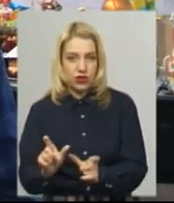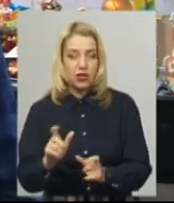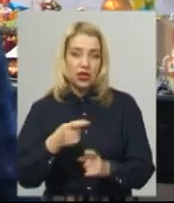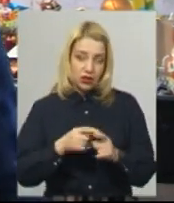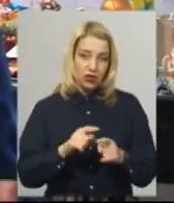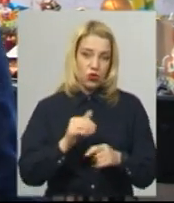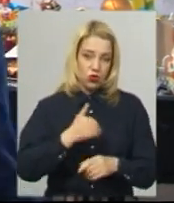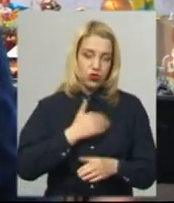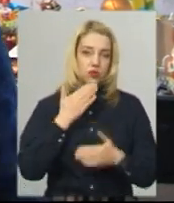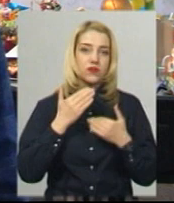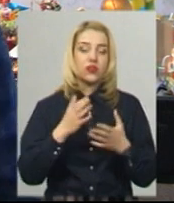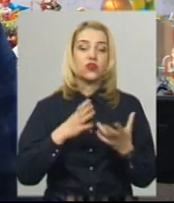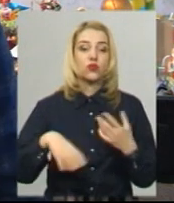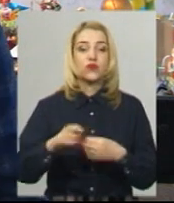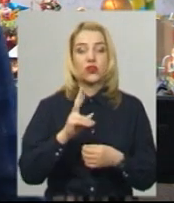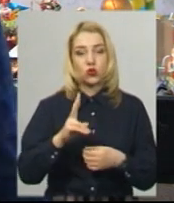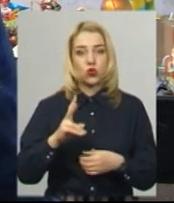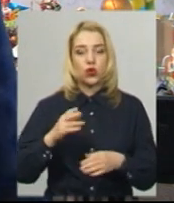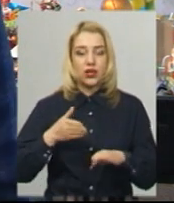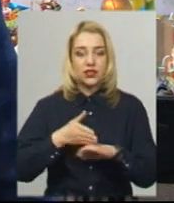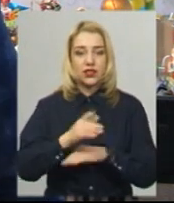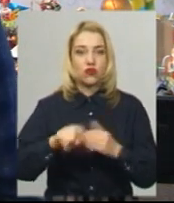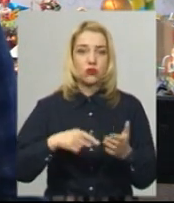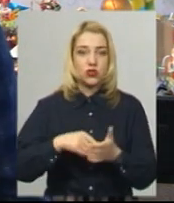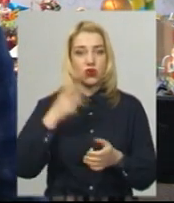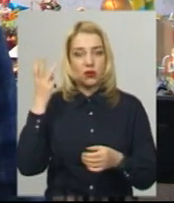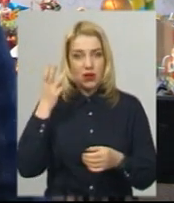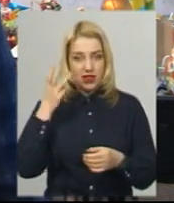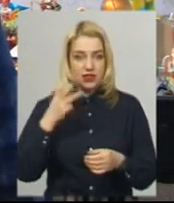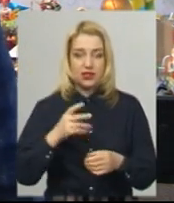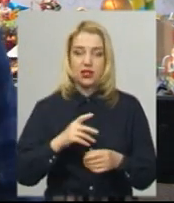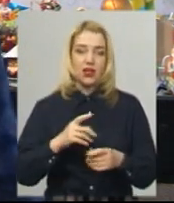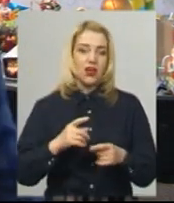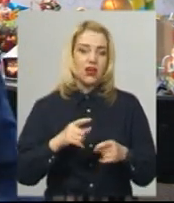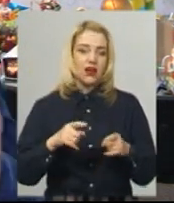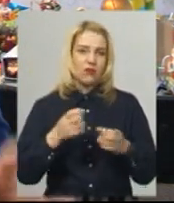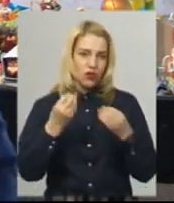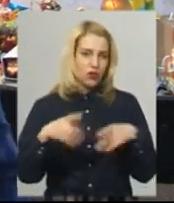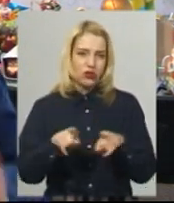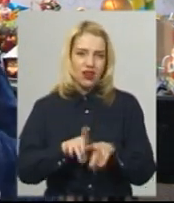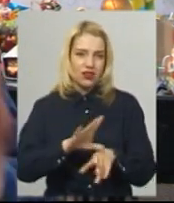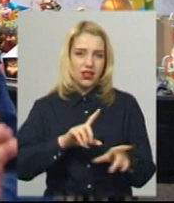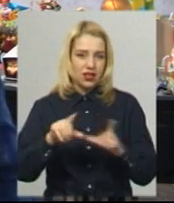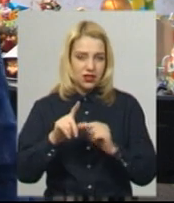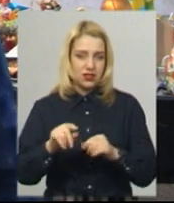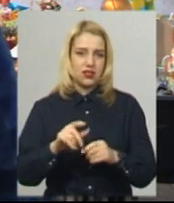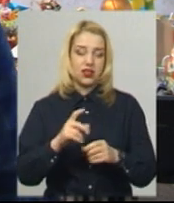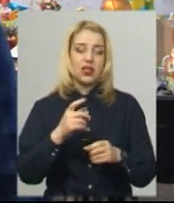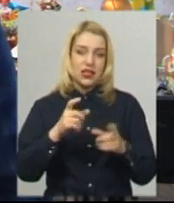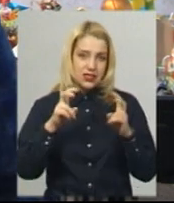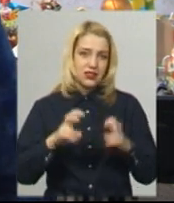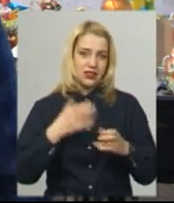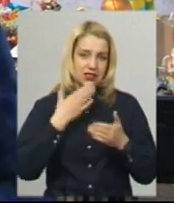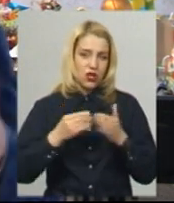ще раз звернутися до всіх тих, хто їздив в Хмельницький так, аби їздити, ні в якому разі цього не робити, ізолюватися, залишатися в своїх